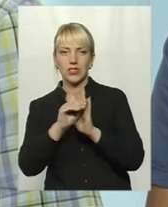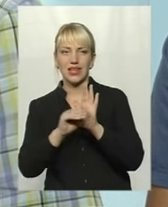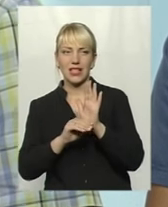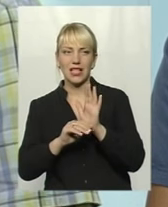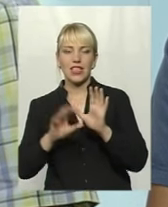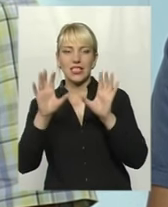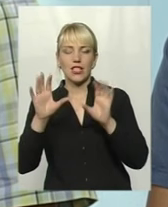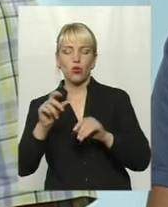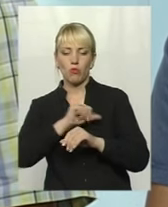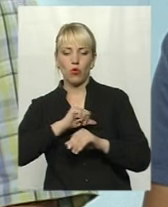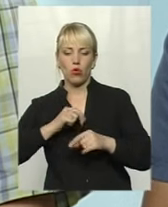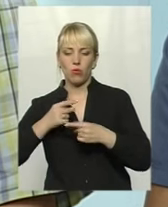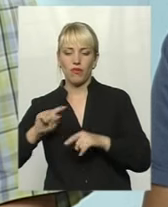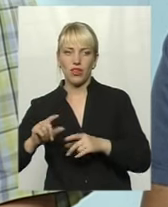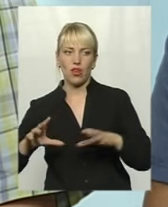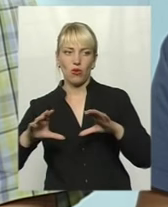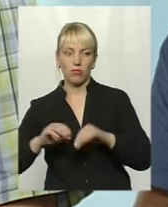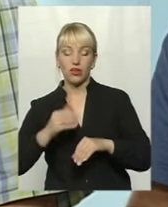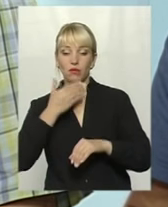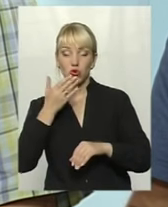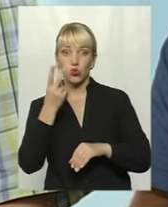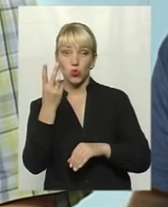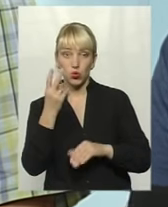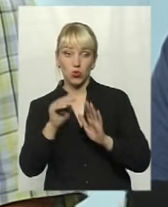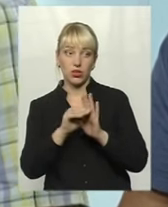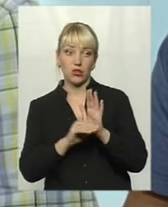закону про добровільне об'єднання. Прочитайте другу.